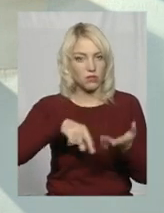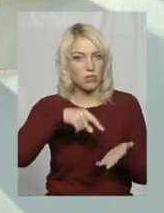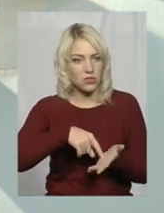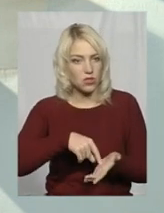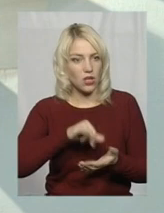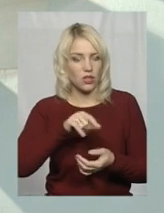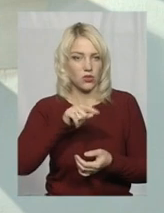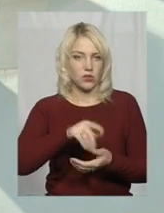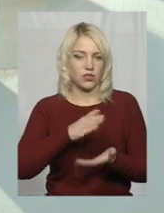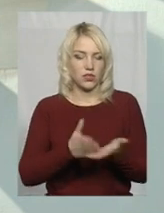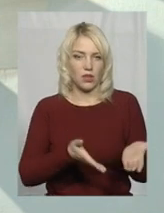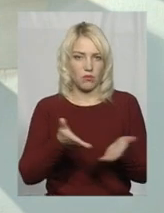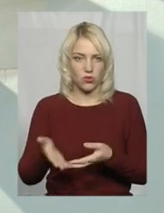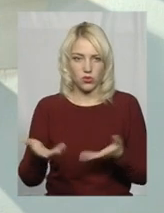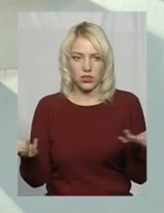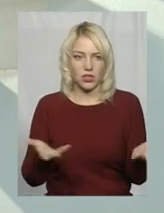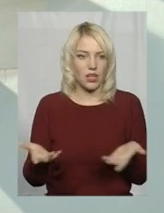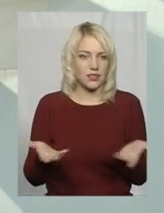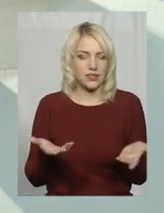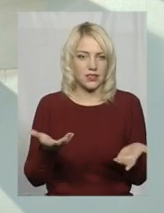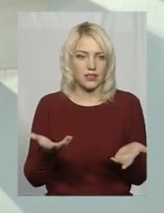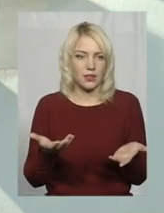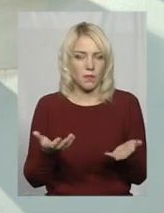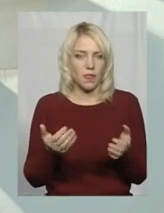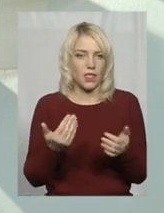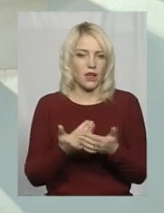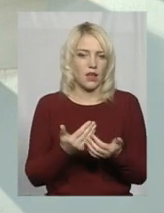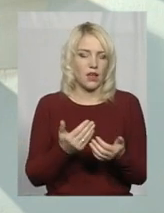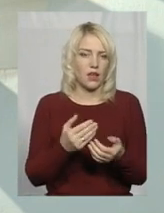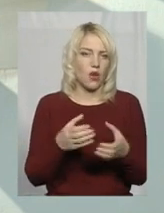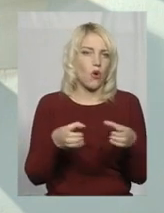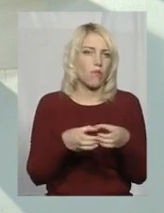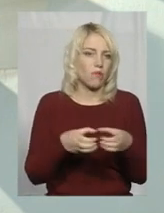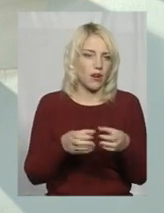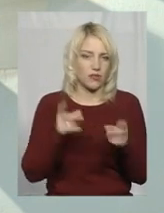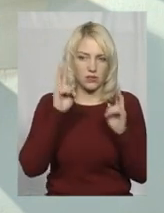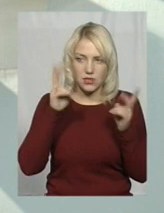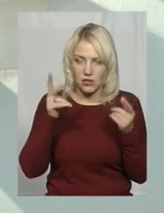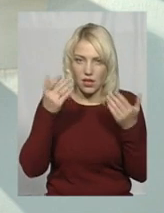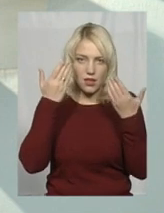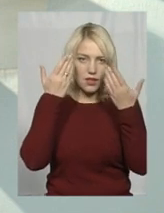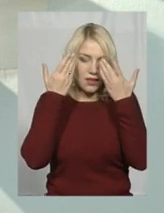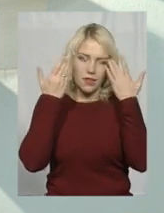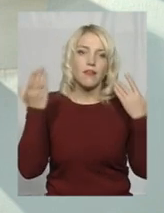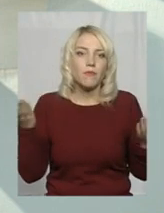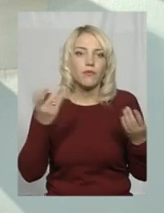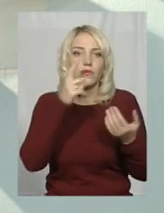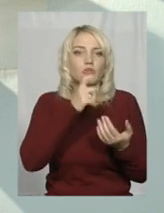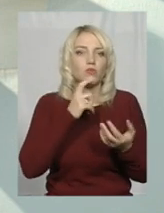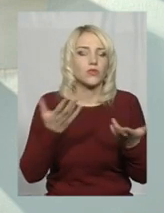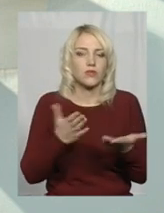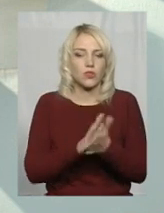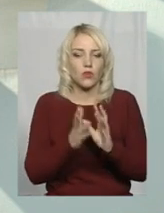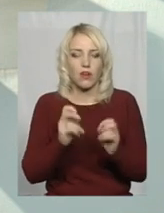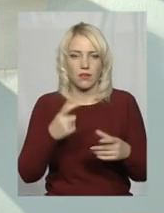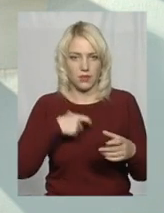і тут її запрошують в якісь компанії. Вона не знає, не вміє, не моделює ситуацію, як їй